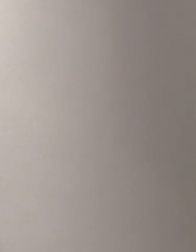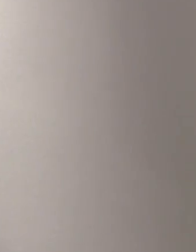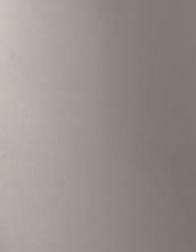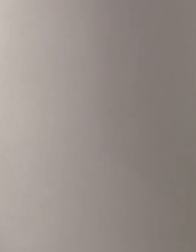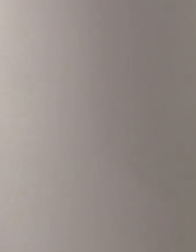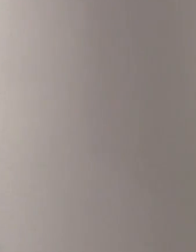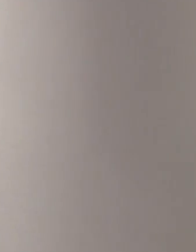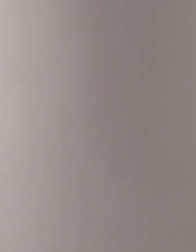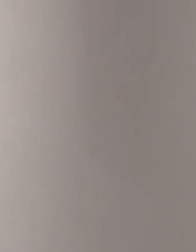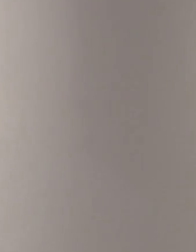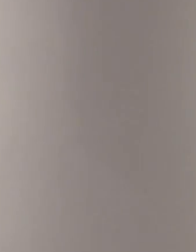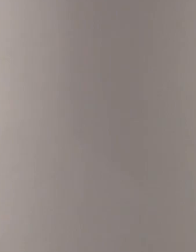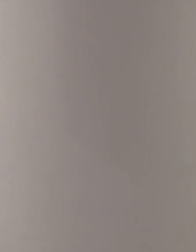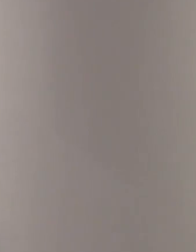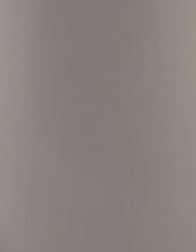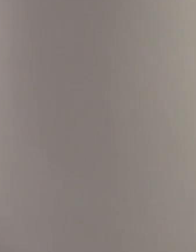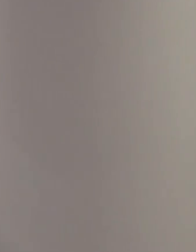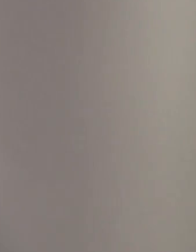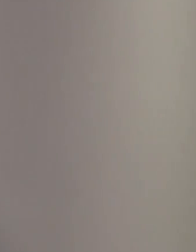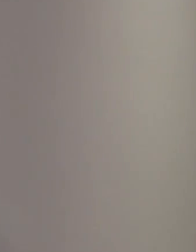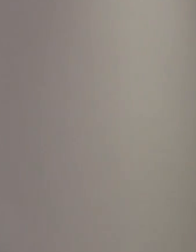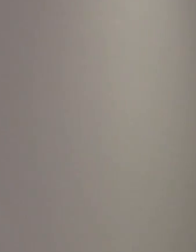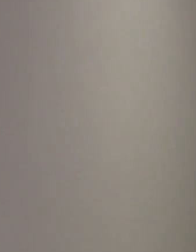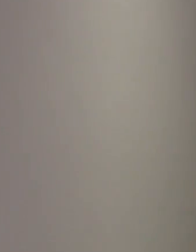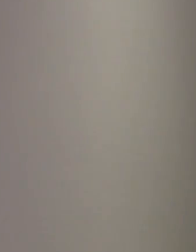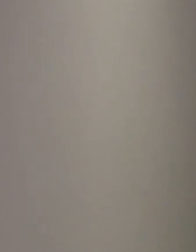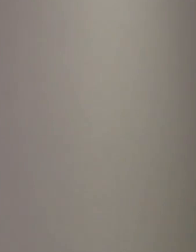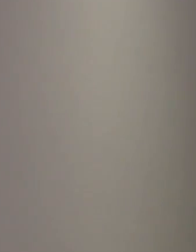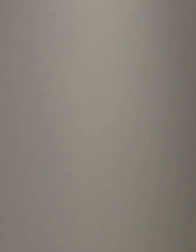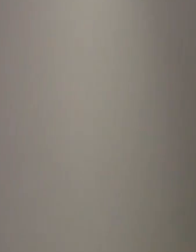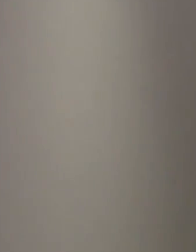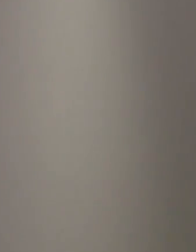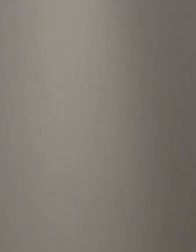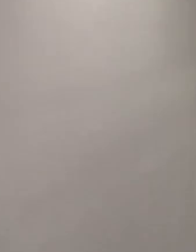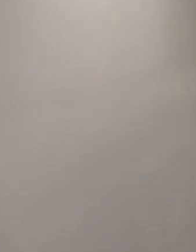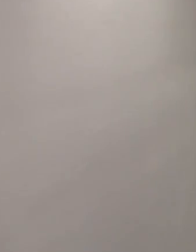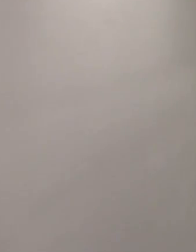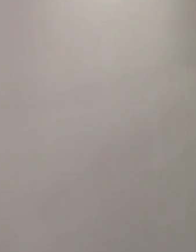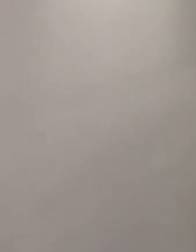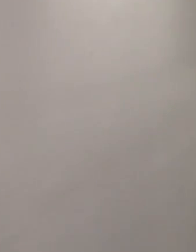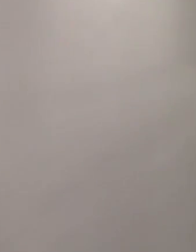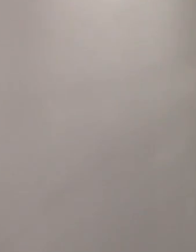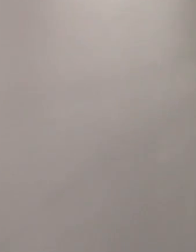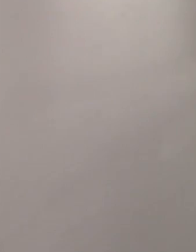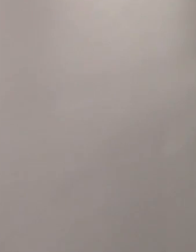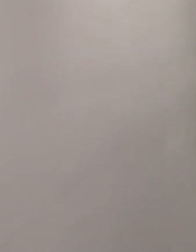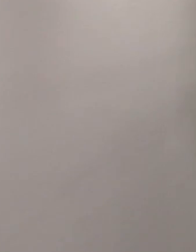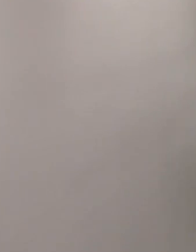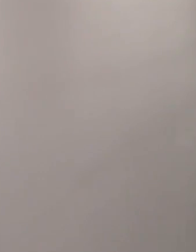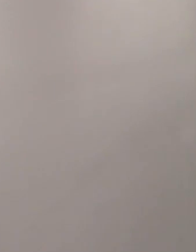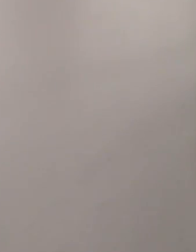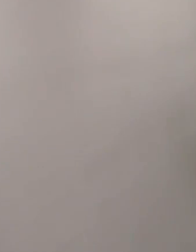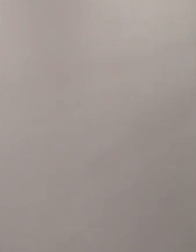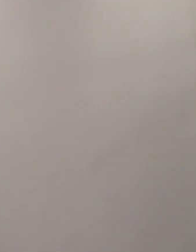אז מה קורה פה? אז האמת היא שכשמסתכלים על הנתונים מאחורי הקלעים, רואים את ההבדל. אתם יודעים מה משותף לישראל,